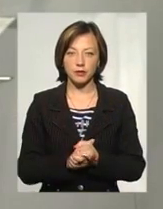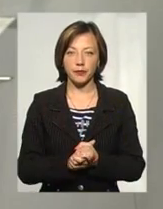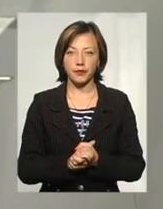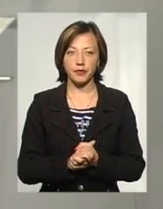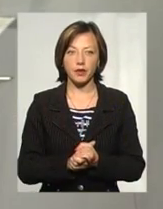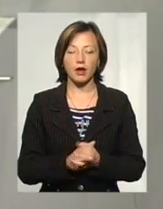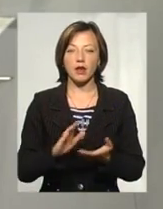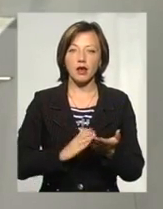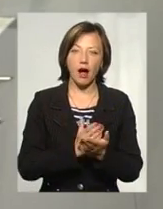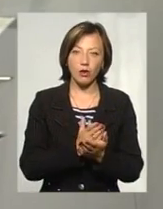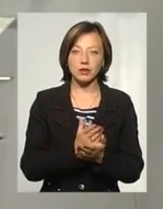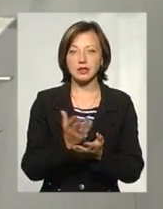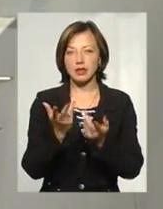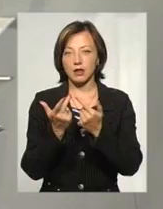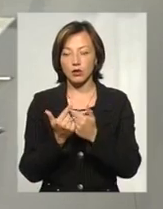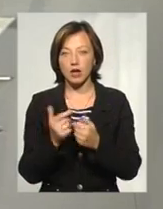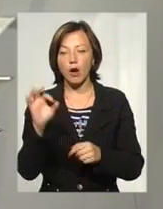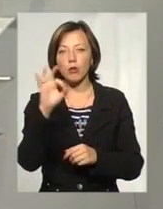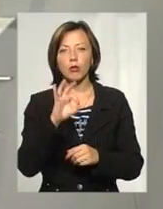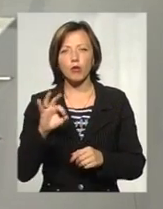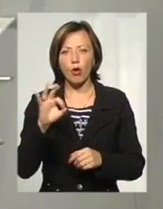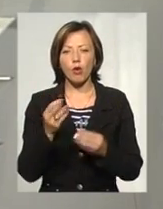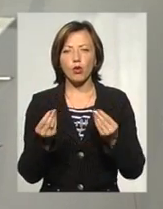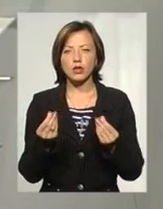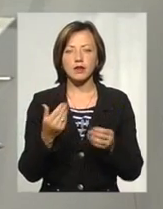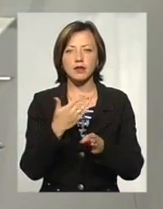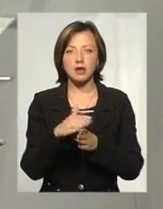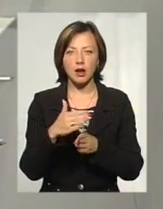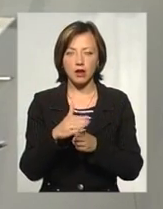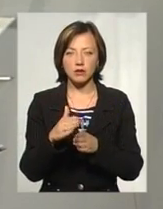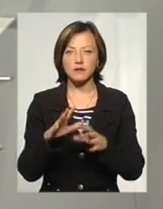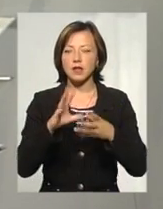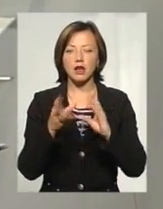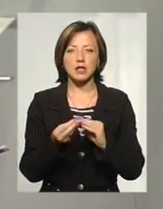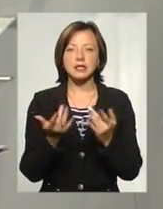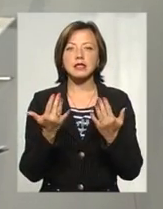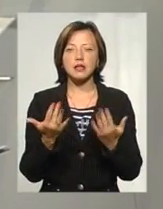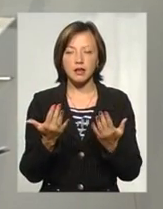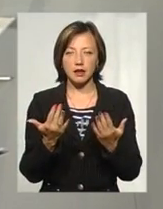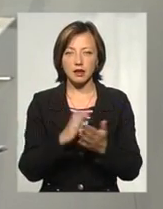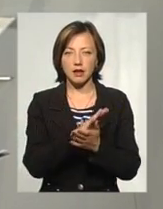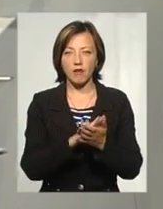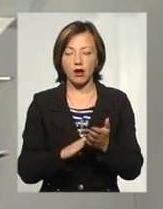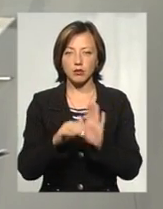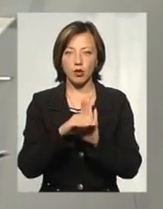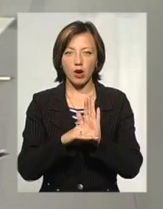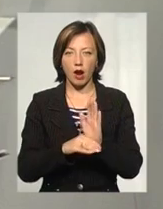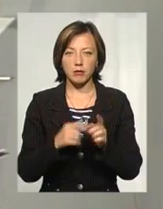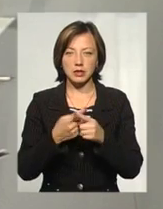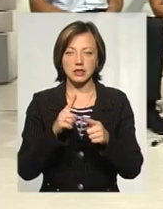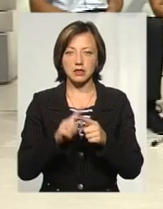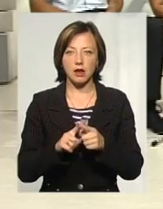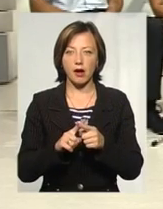До якості, до кількості. А з приводу тих грошей, які виділяються? І взагалі, скільки триватиме програма громадських